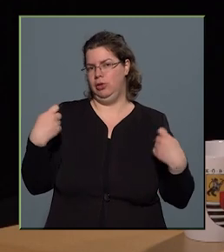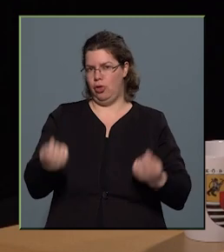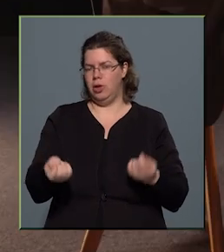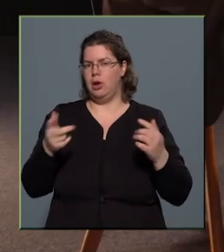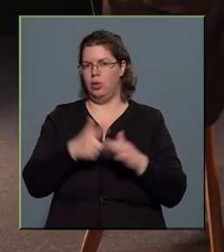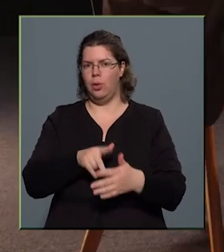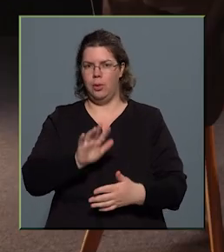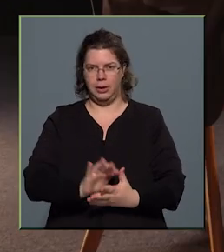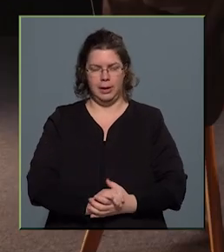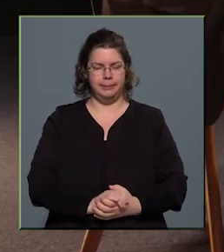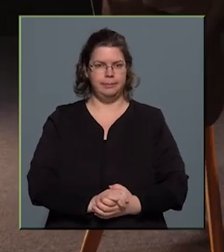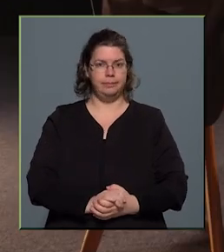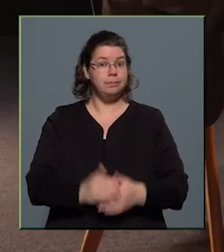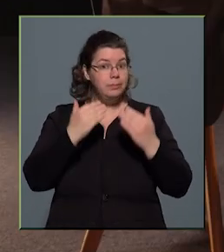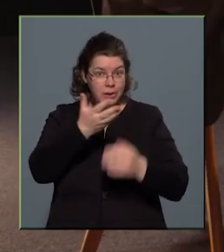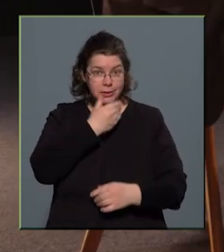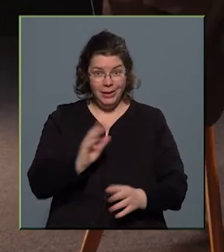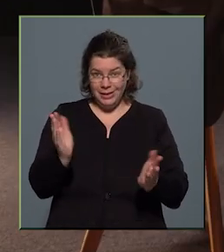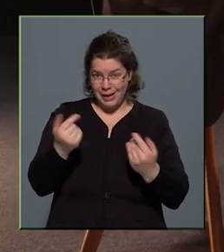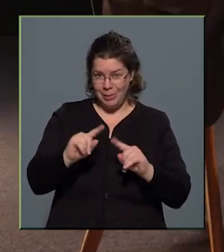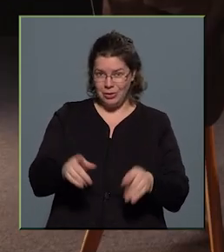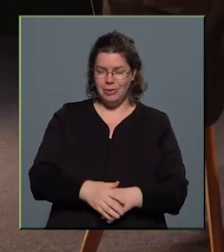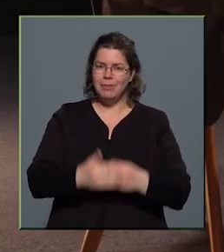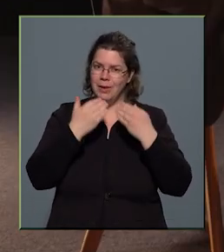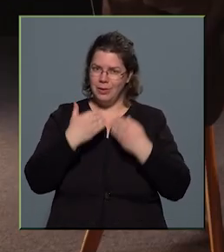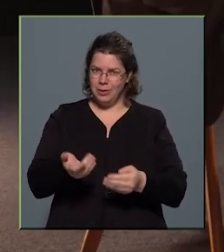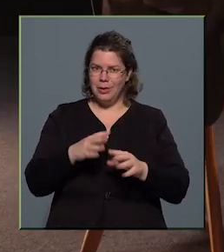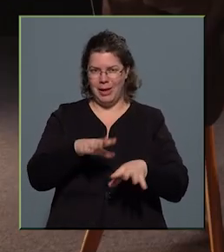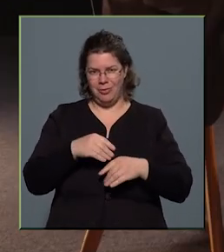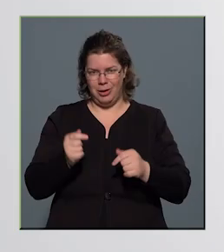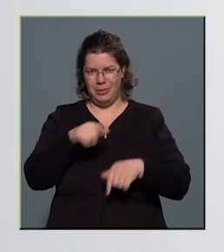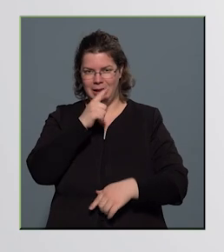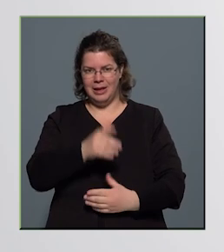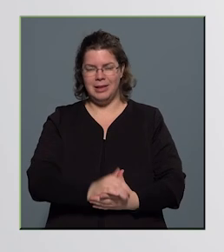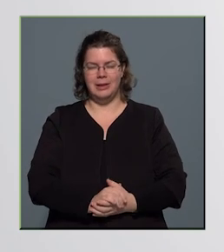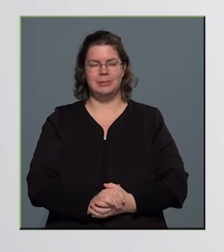dolgoknak. Köszönjük szépen, gyere máskor is! Köszönöm, elfogadom, itt leszenk!